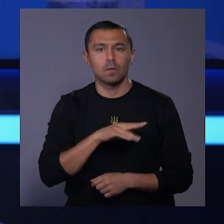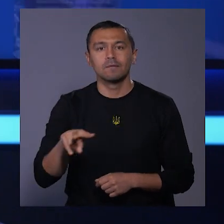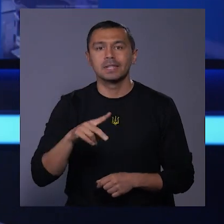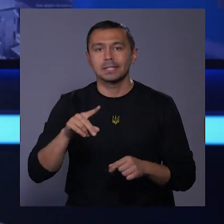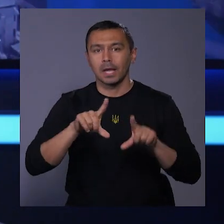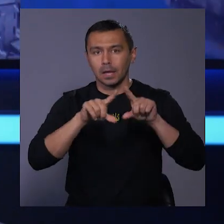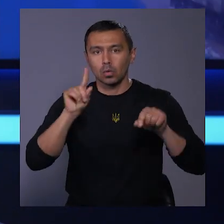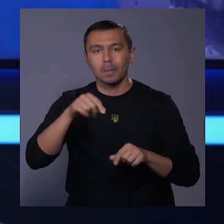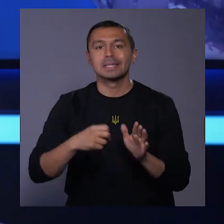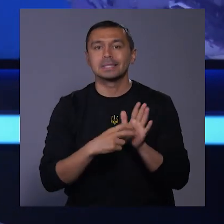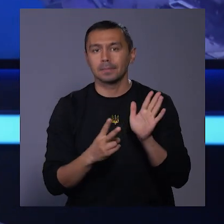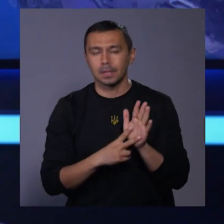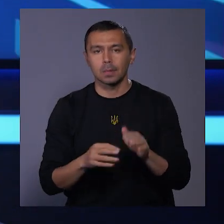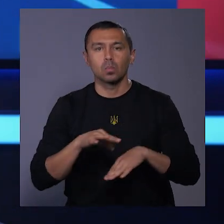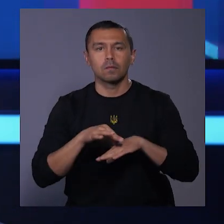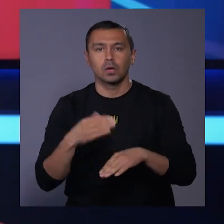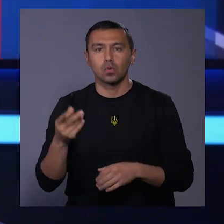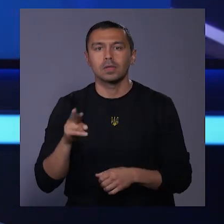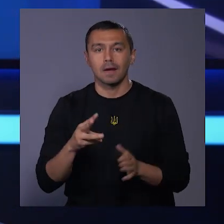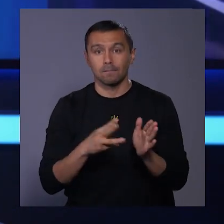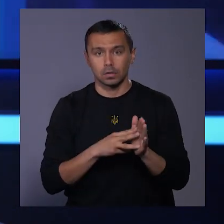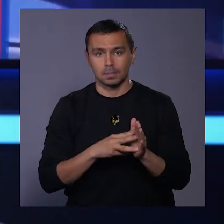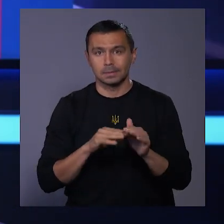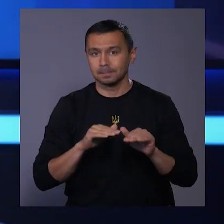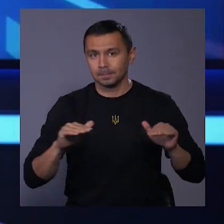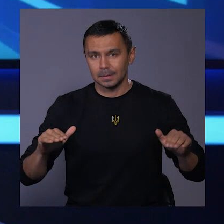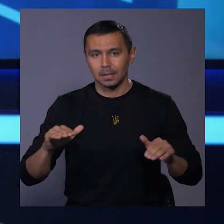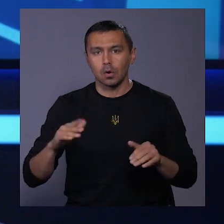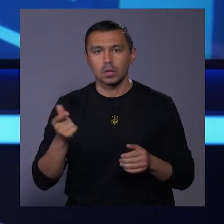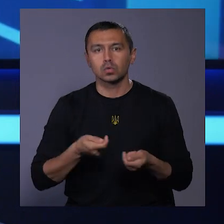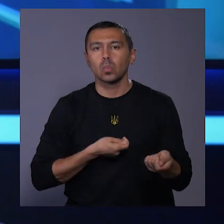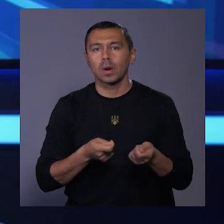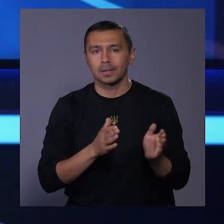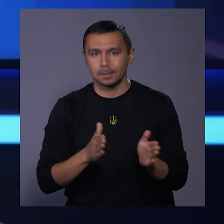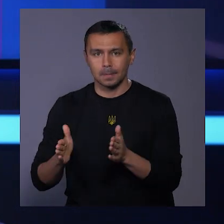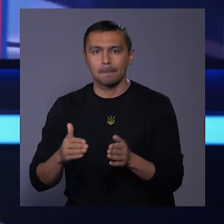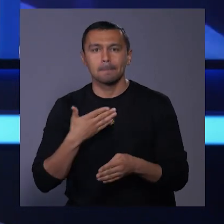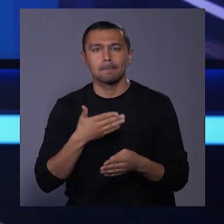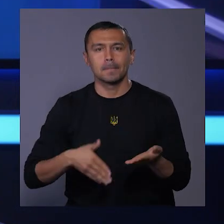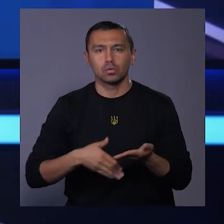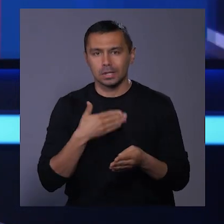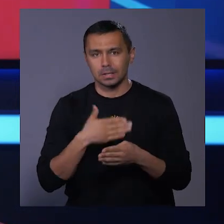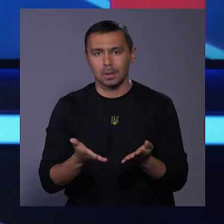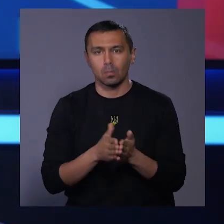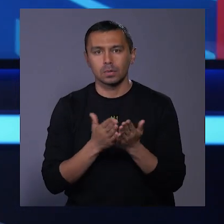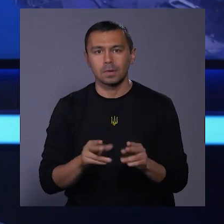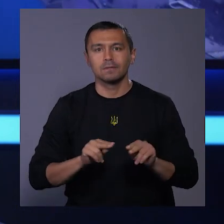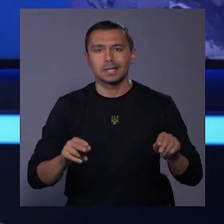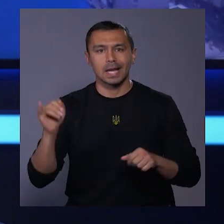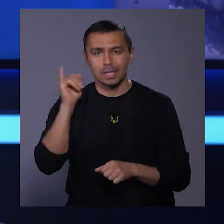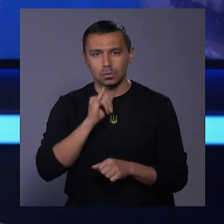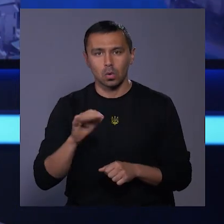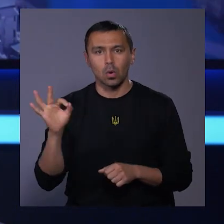ліцеї номер 17. Провела його для восьмикласників одна з упорядниць методичної частини посібника, вчителька